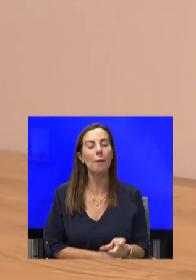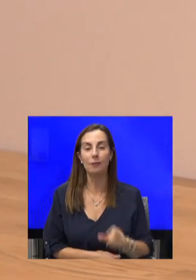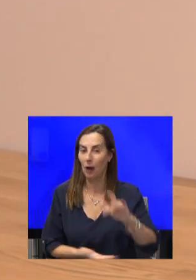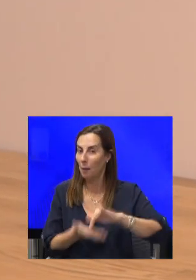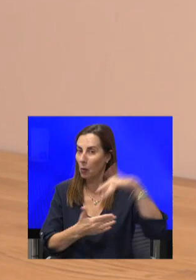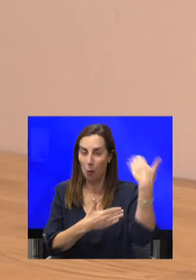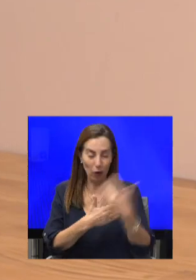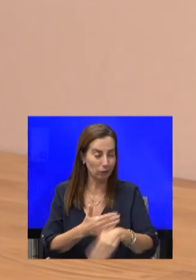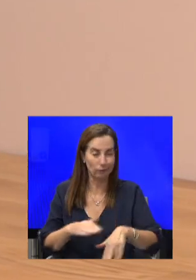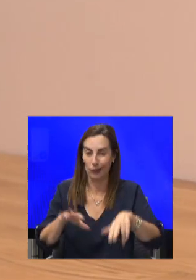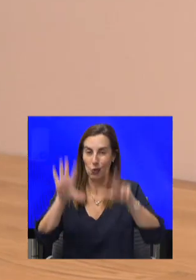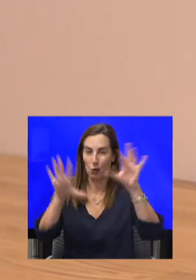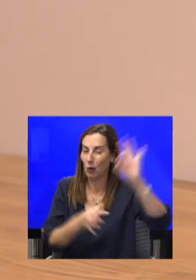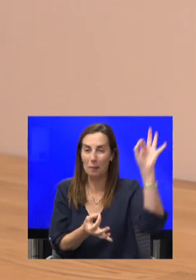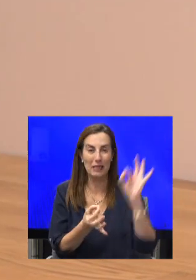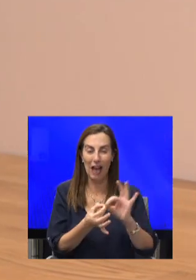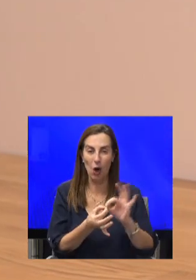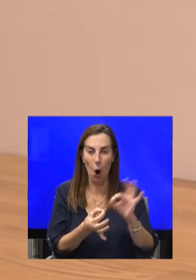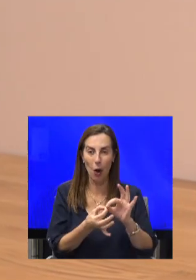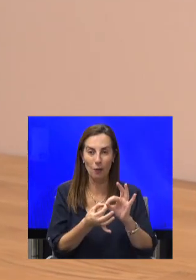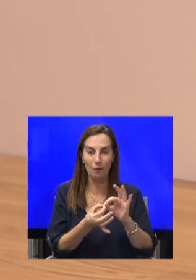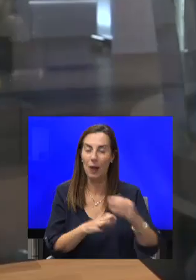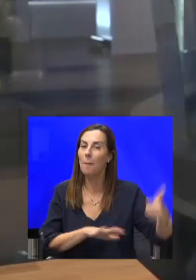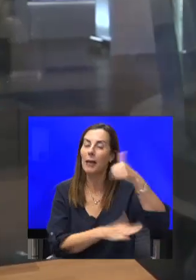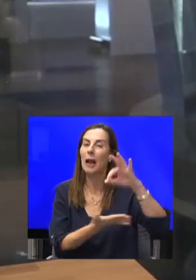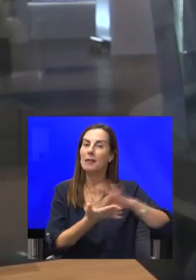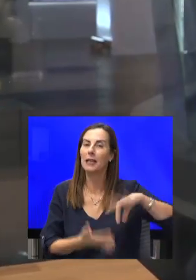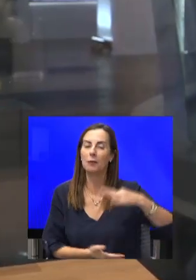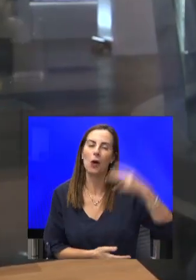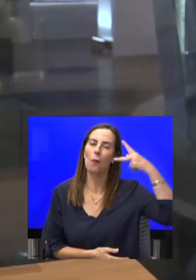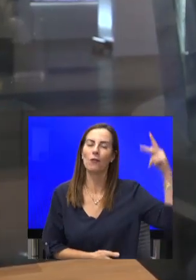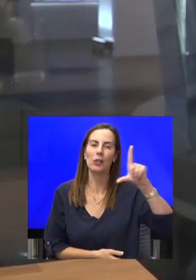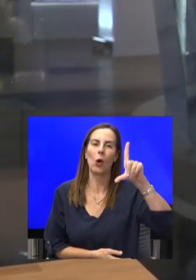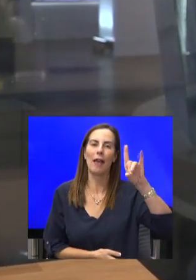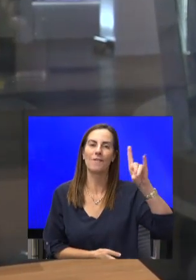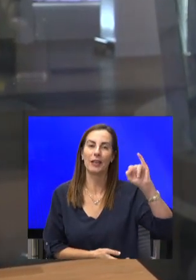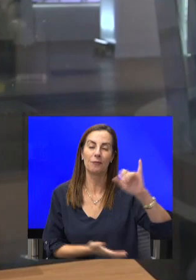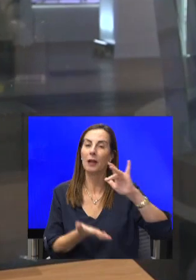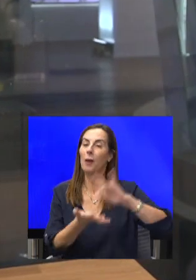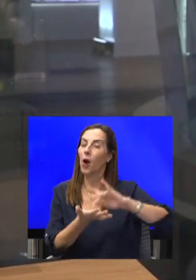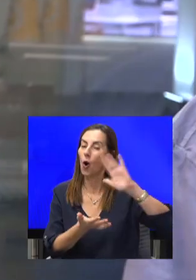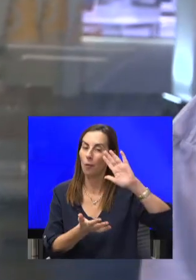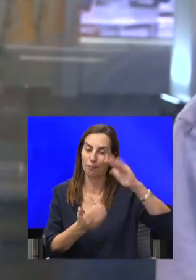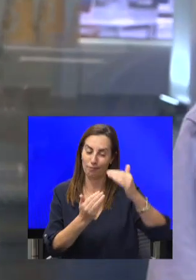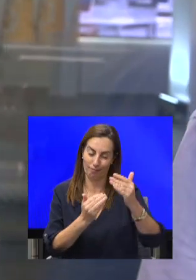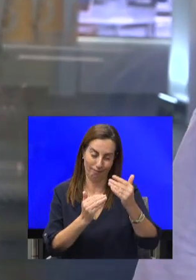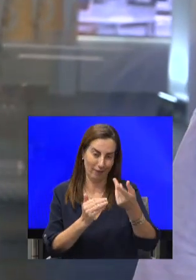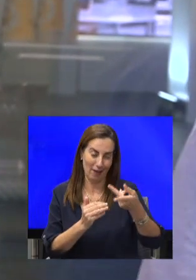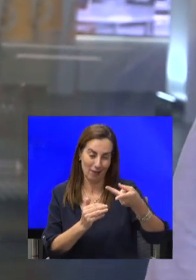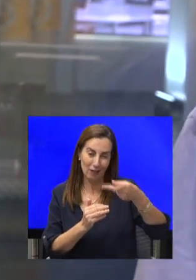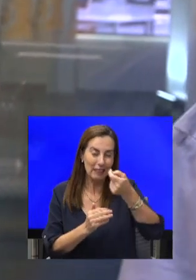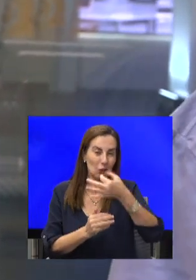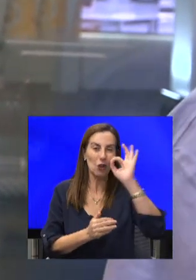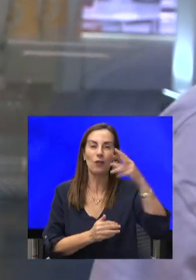אחוזים בלבד מנכ״ל המשרד, פרופ' חזי לוי. במקום הלפני האחרון, פרופ' איתמר גרוטו. במקום השני,